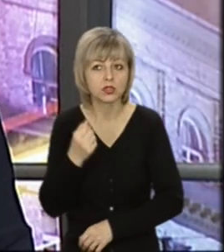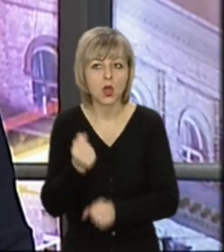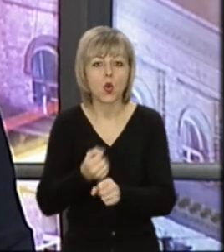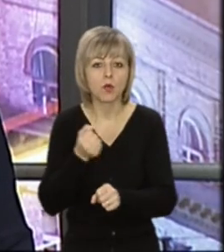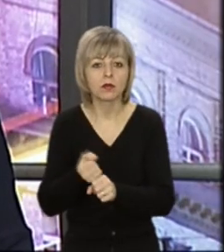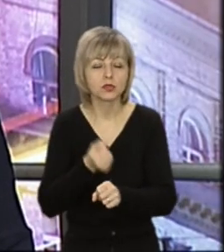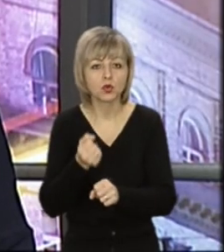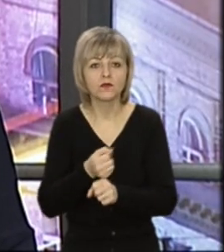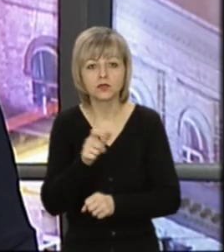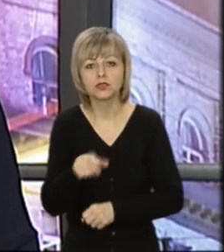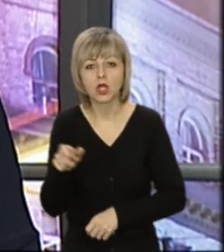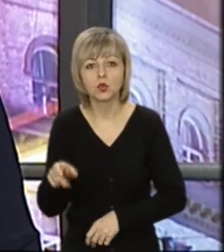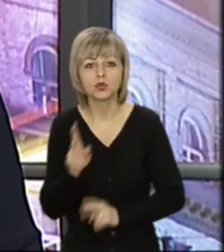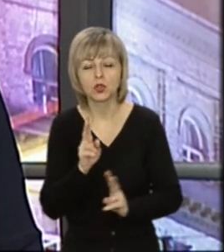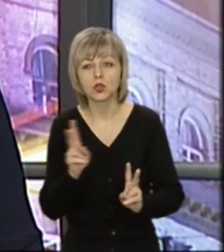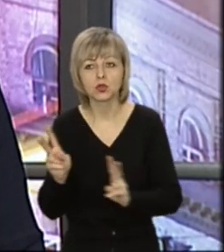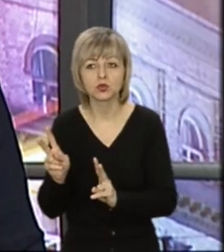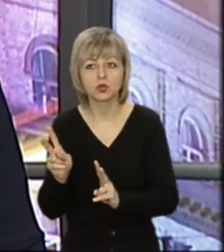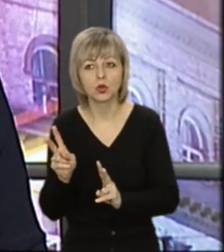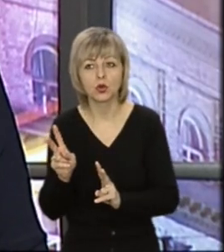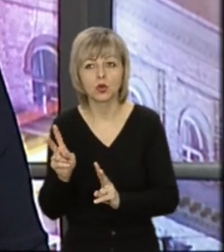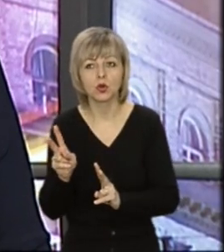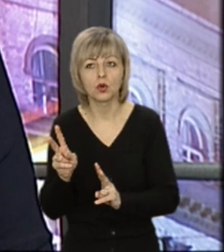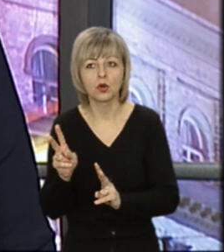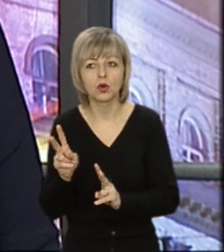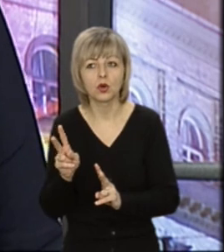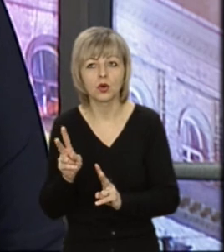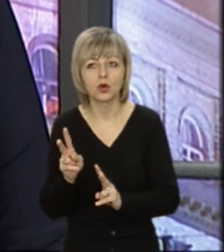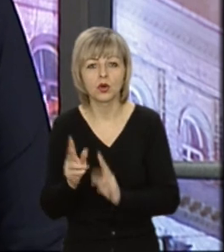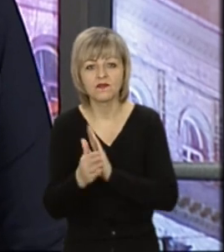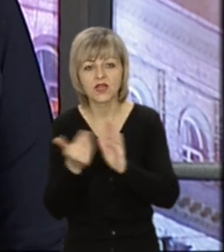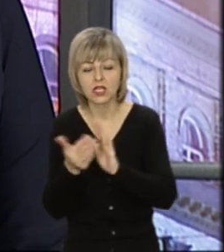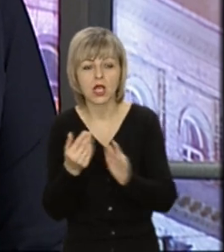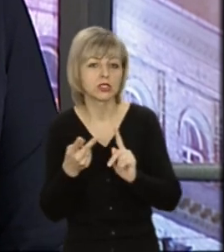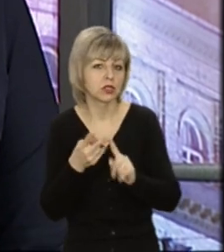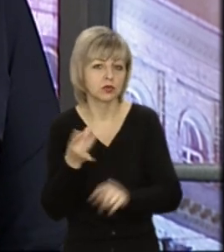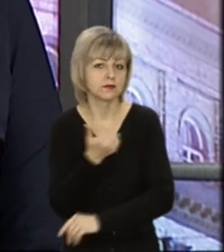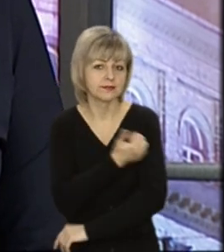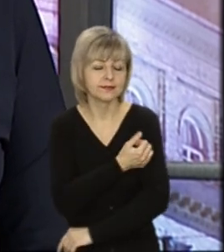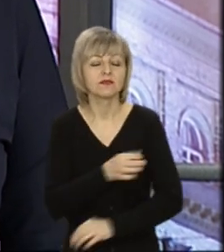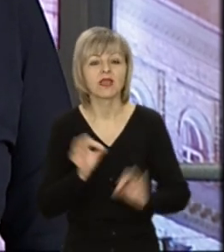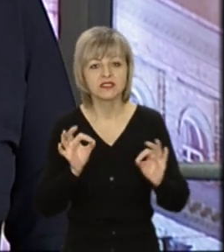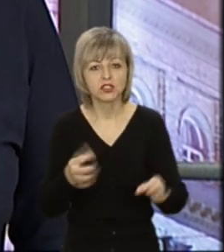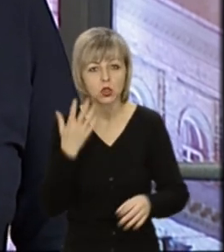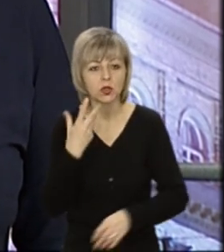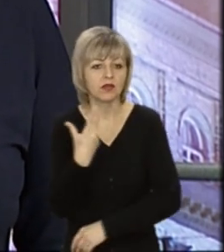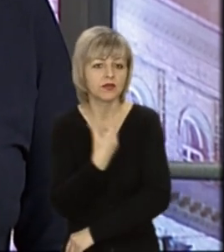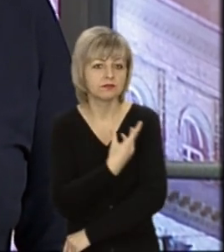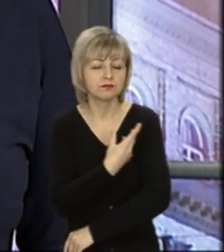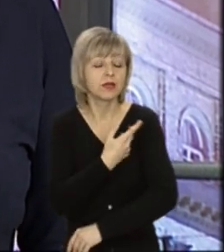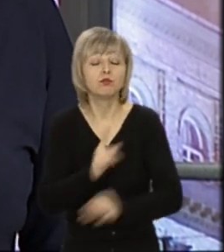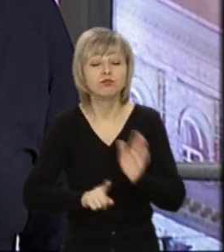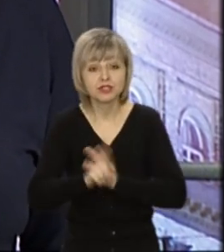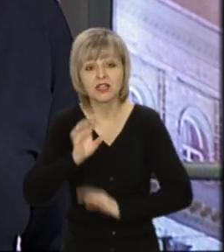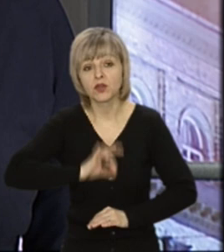Опрацовуються люди, які викликаються на другу дозу. І, звичайно, коли введені були заборони,